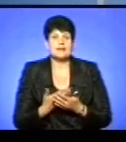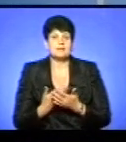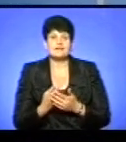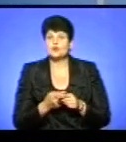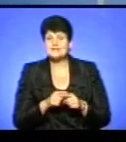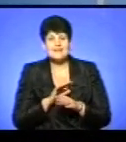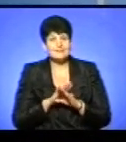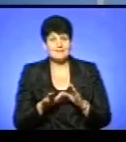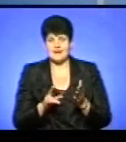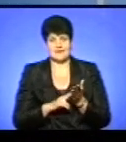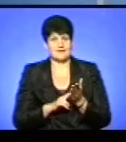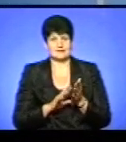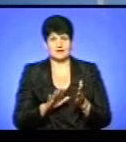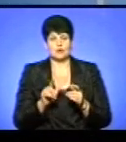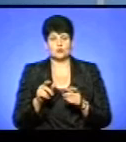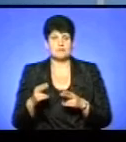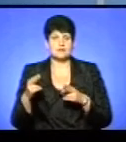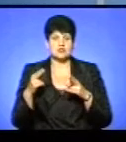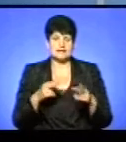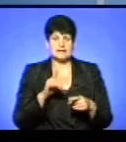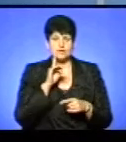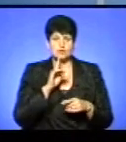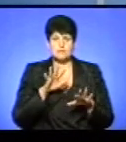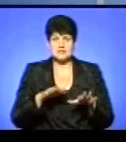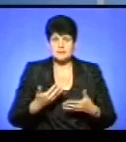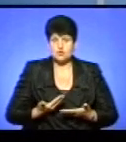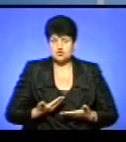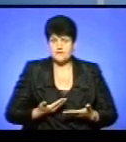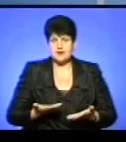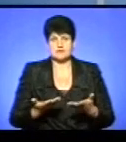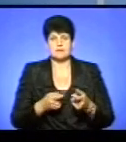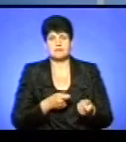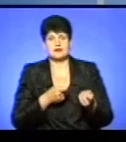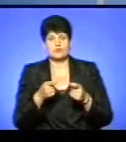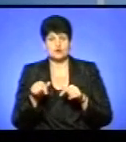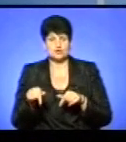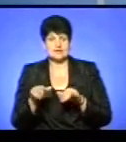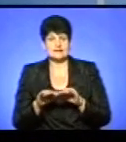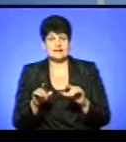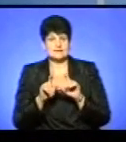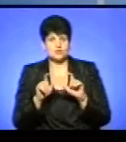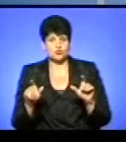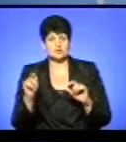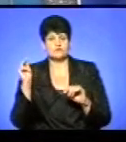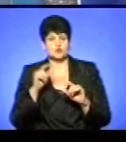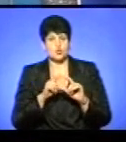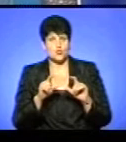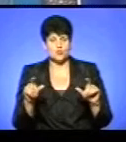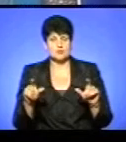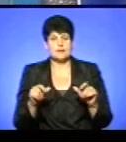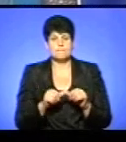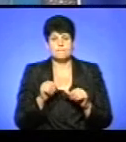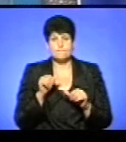реєстрація. Люди приїжджають на тимчасове місце проживання, переводять сюди дітей в садочки, в школи, в